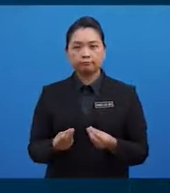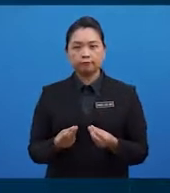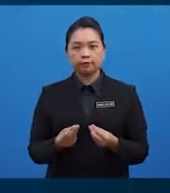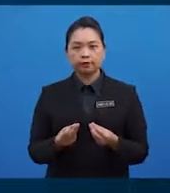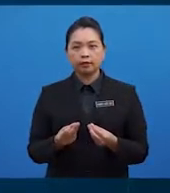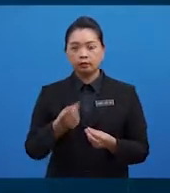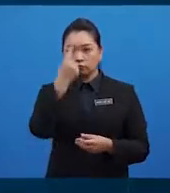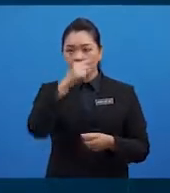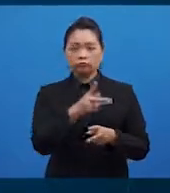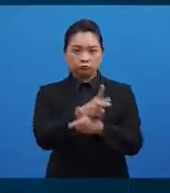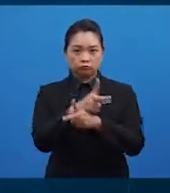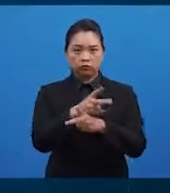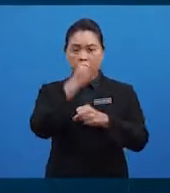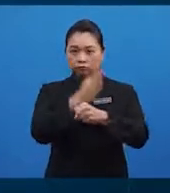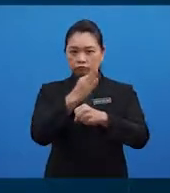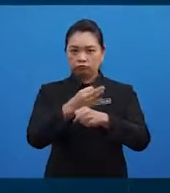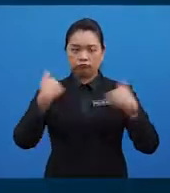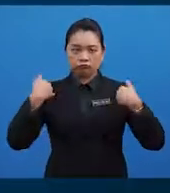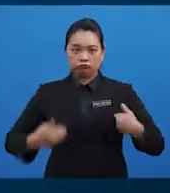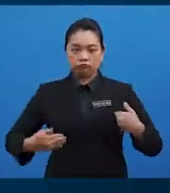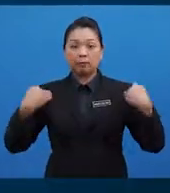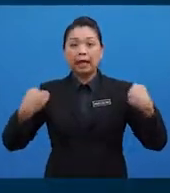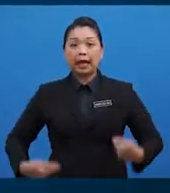mengawal fungsi tubuh badan.